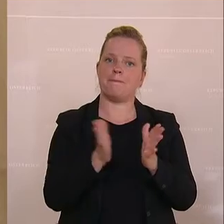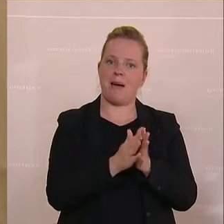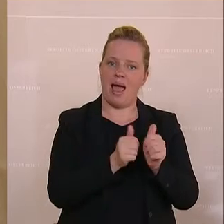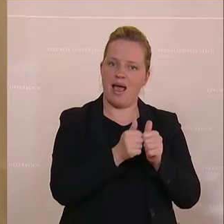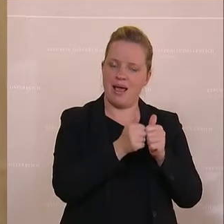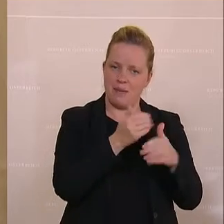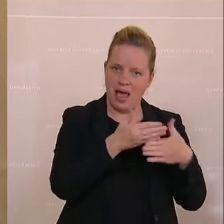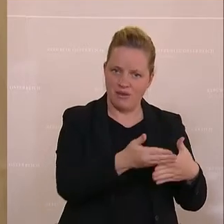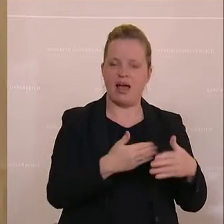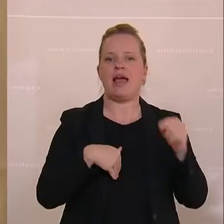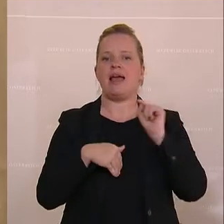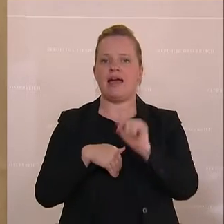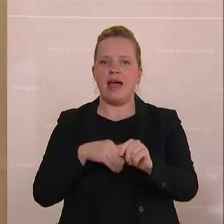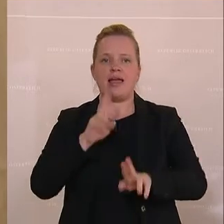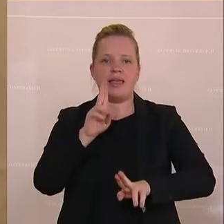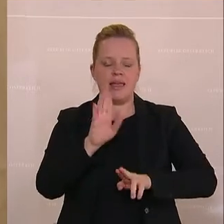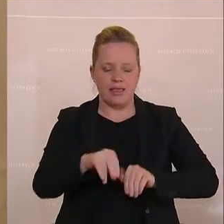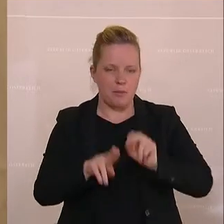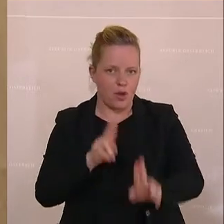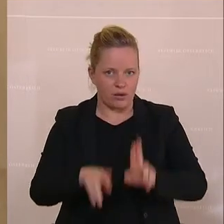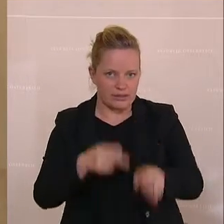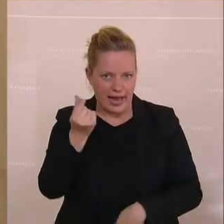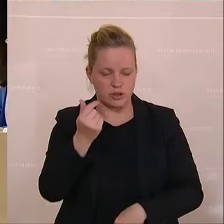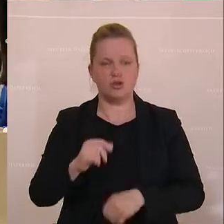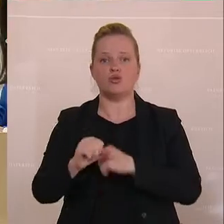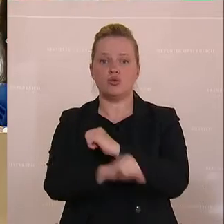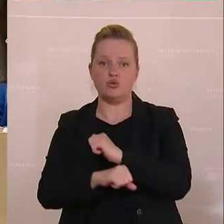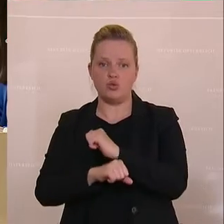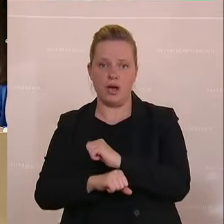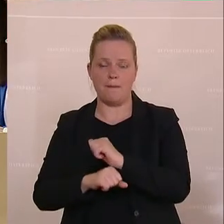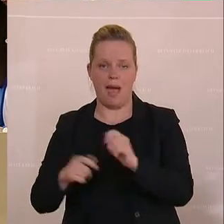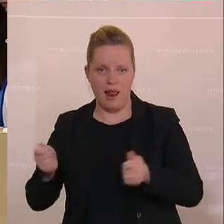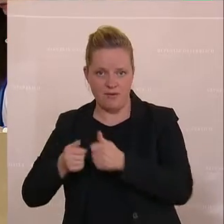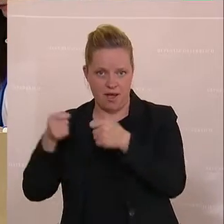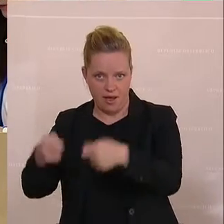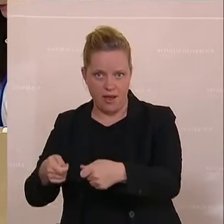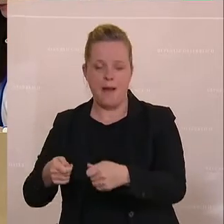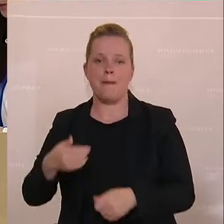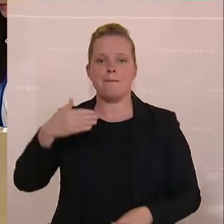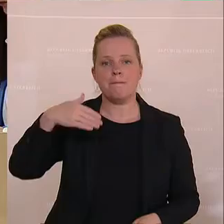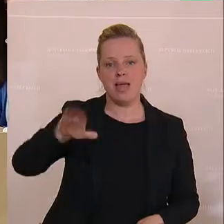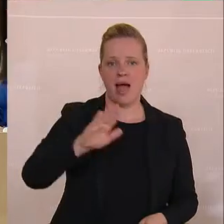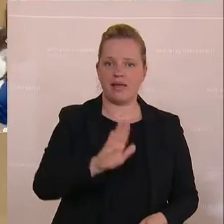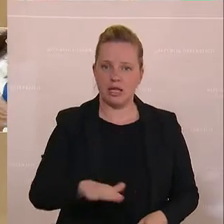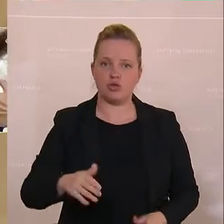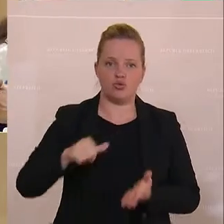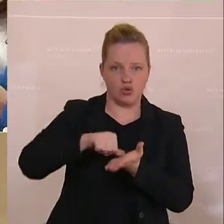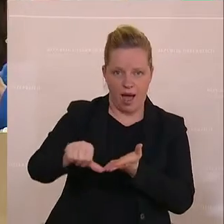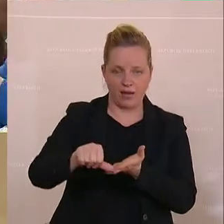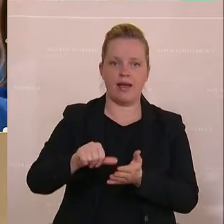dem Kinderbetreuungsgeld und der Studienbeihilfe wird auch der Mehrkindzuschlag, der